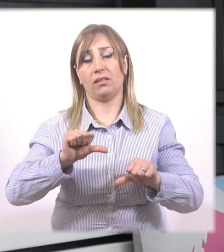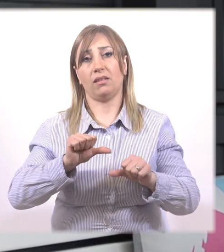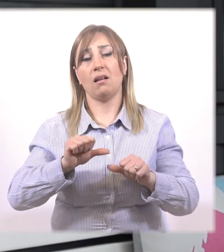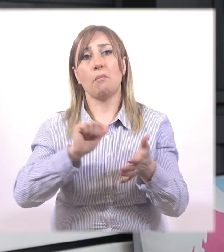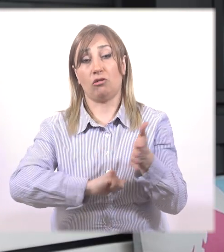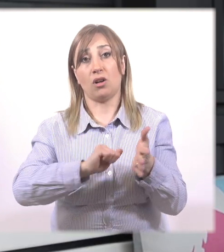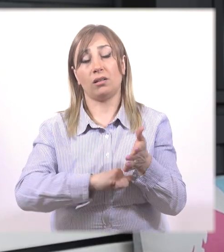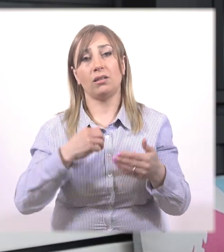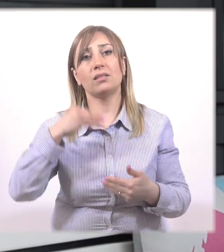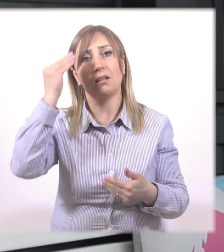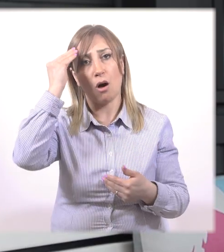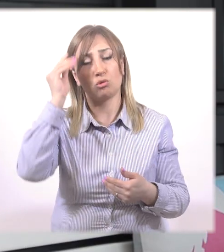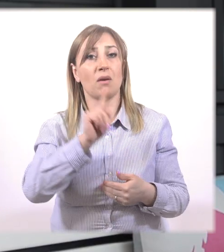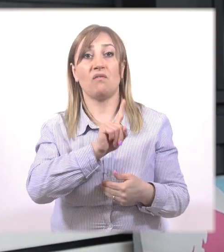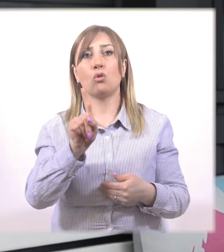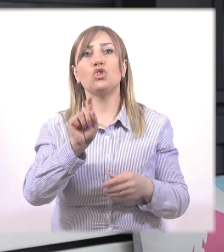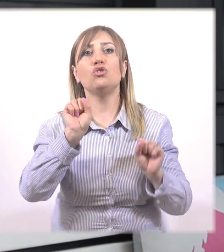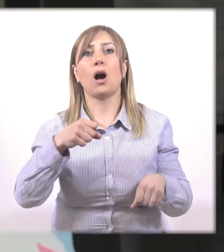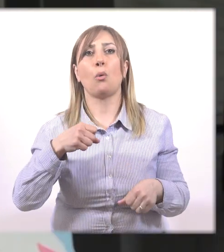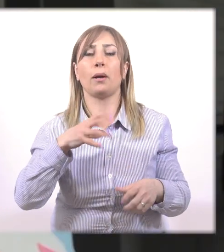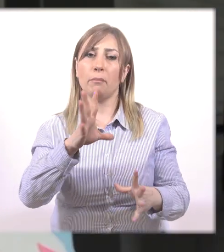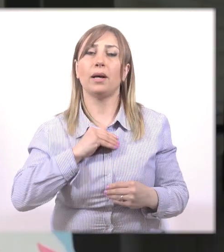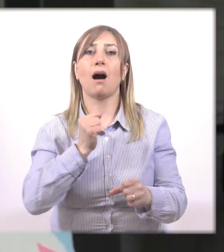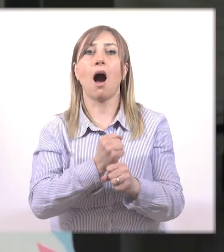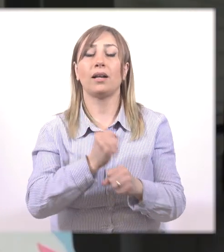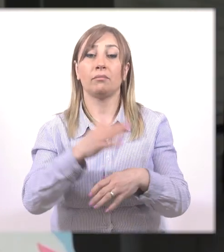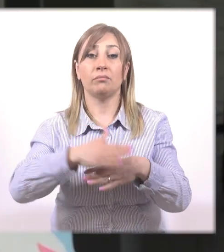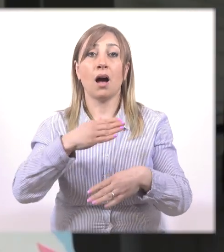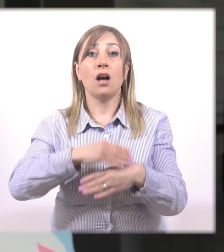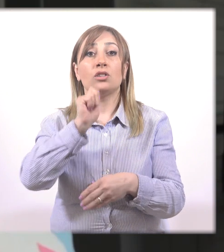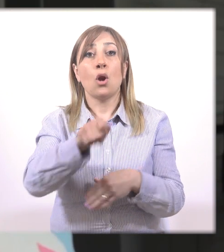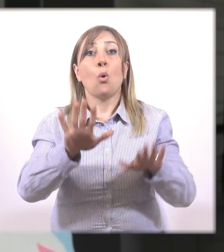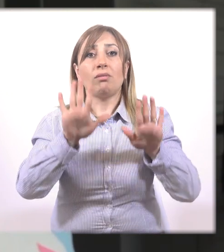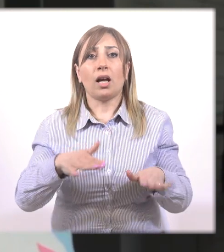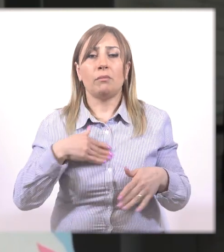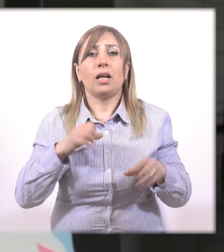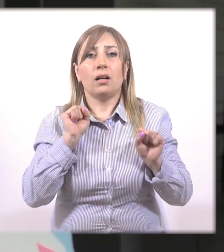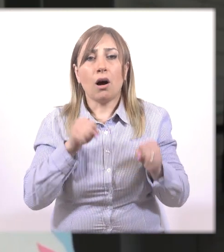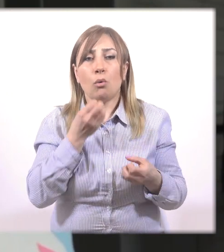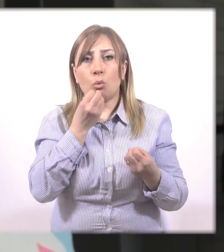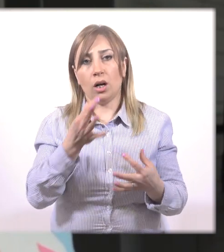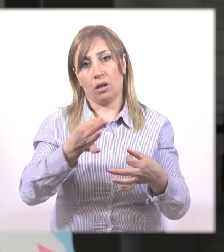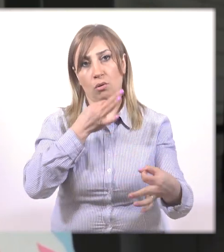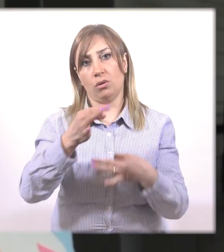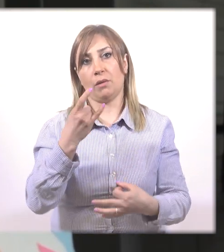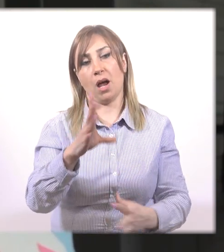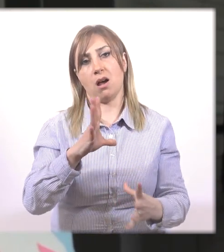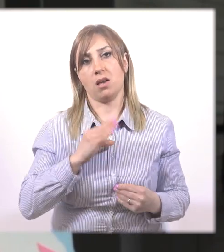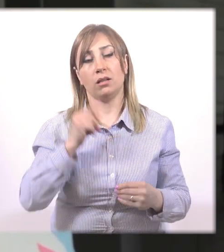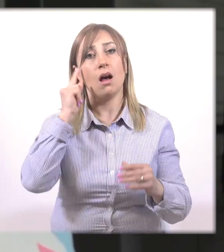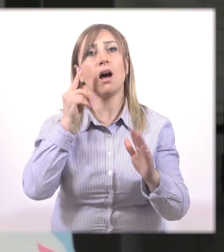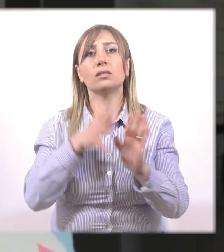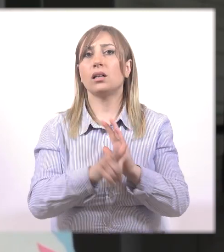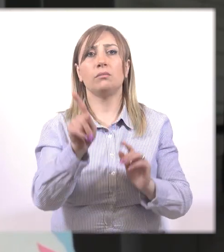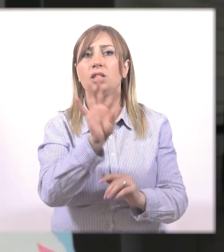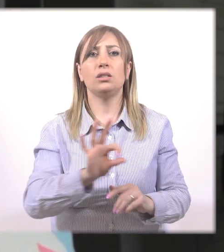բացեսական հետևանքները։ Կարծում եմ, որ ոչ։ Ինչ կարող ենք մենք անել։ բածրել ու փոխարեն մենք կաղ ենք պարզապես խոսել